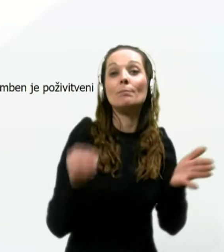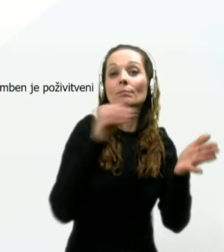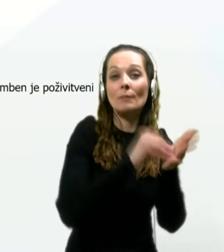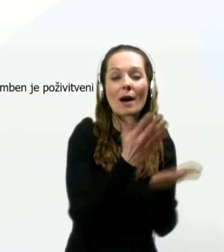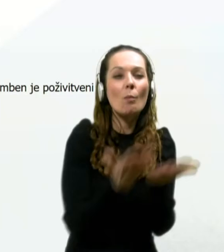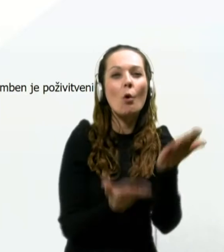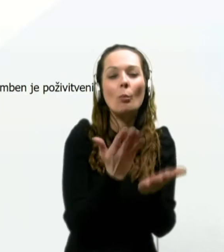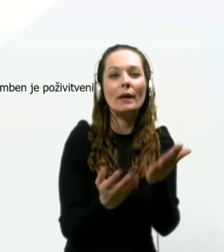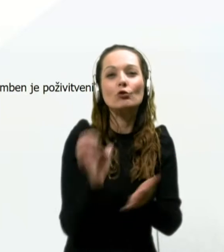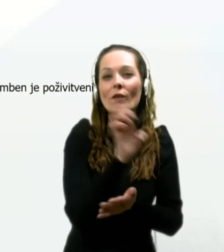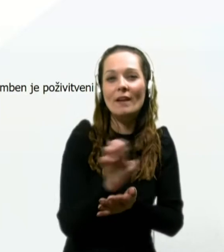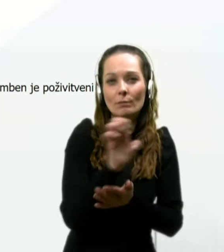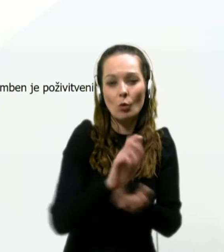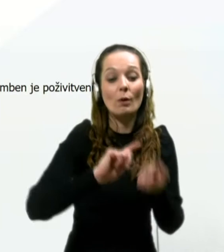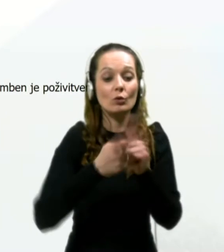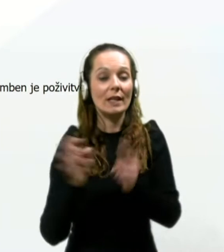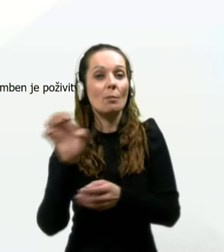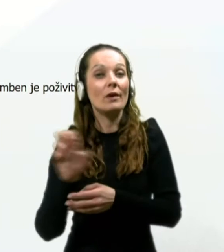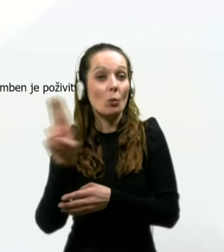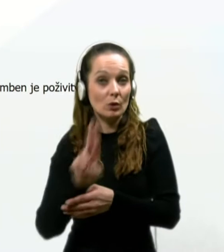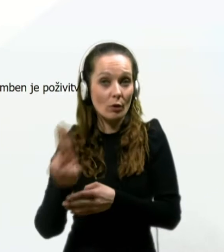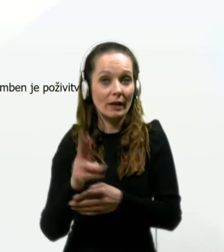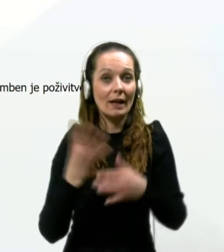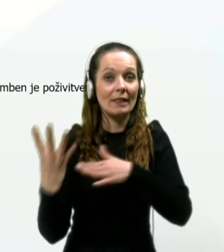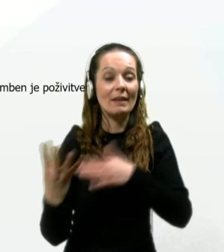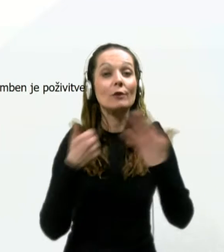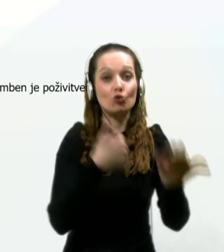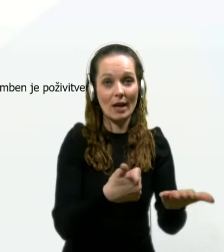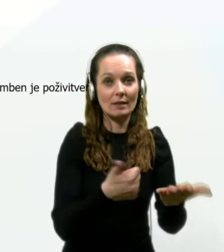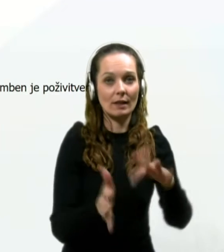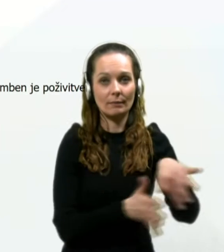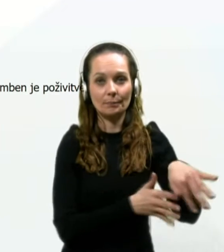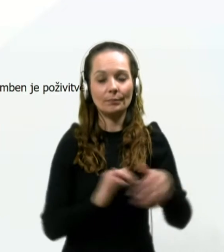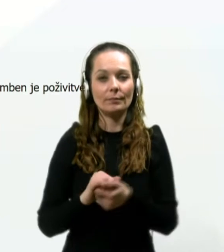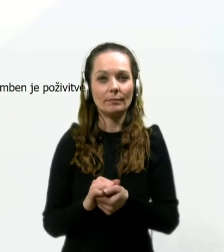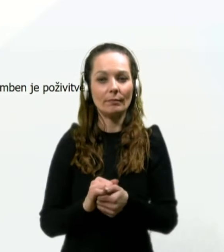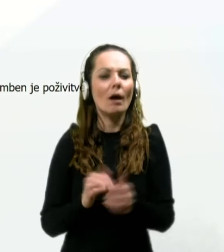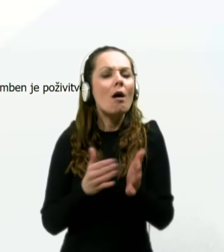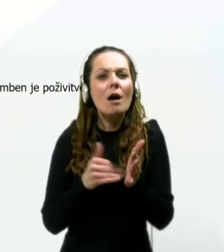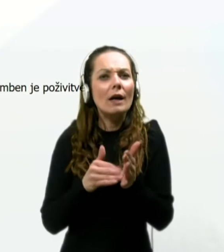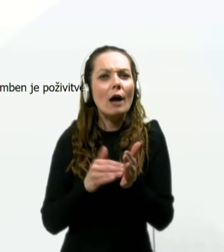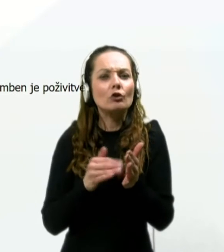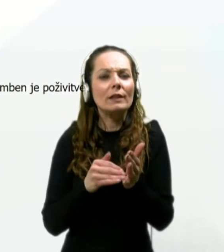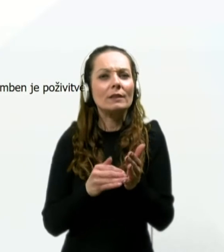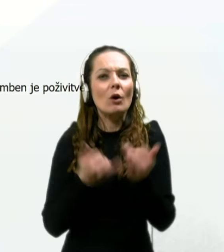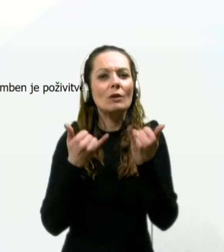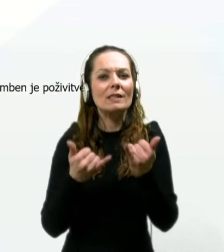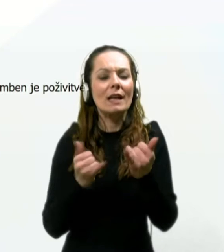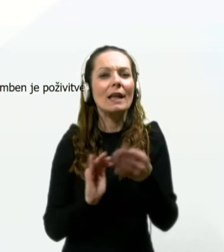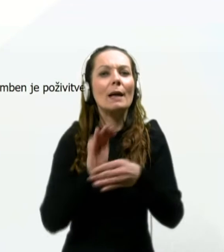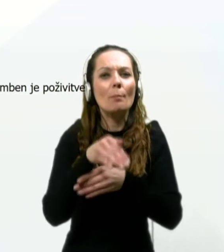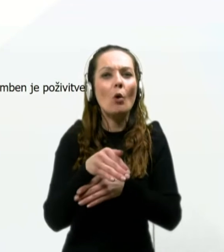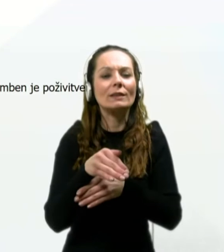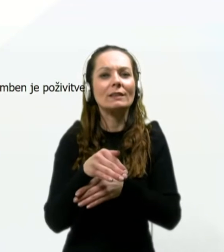v poprečju na Evropo ozirom Evropsko unijo 69. 60. Kakšni so post-covidni simptomi po